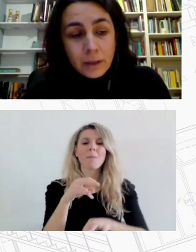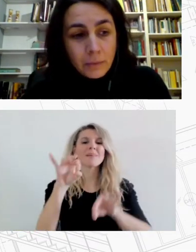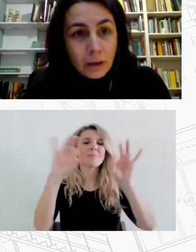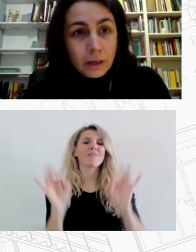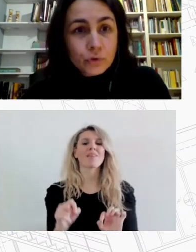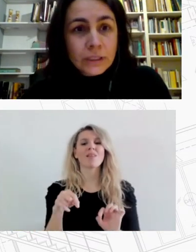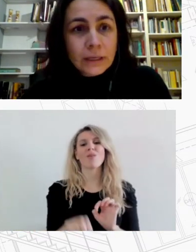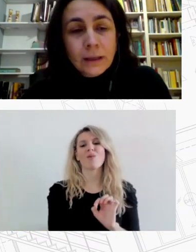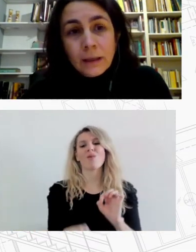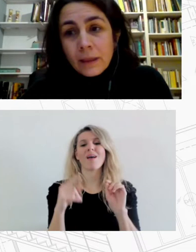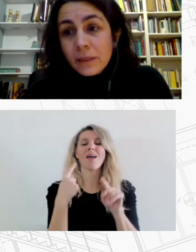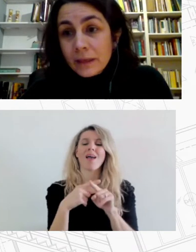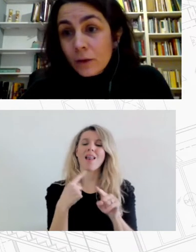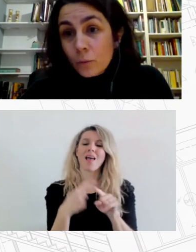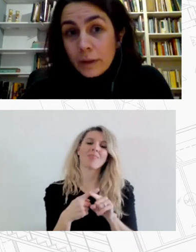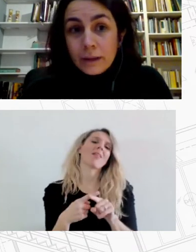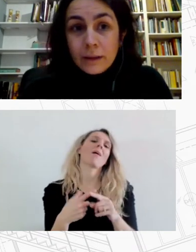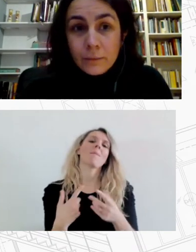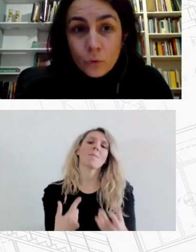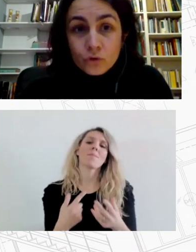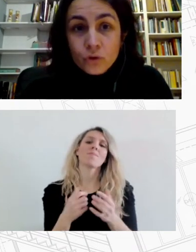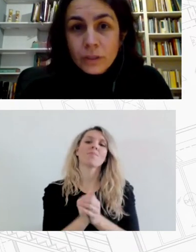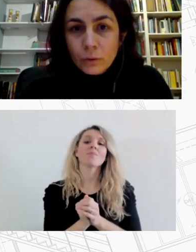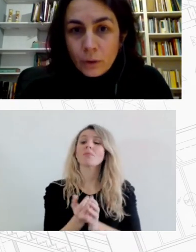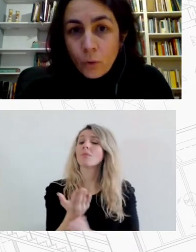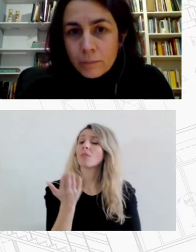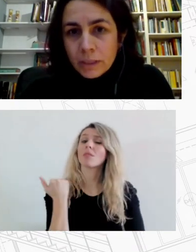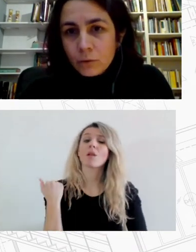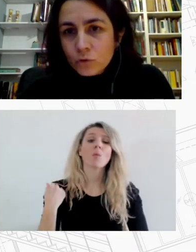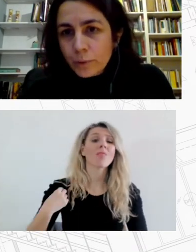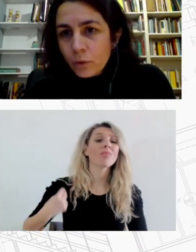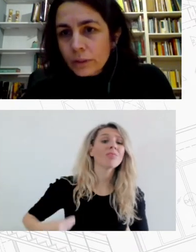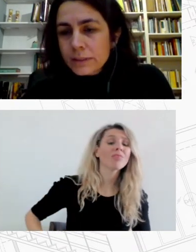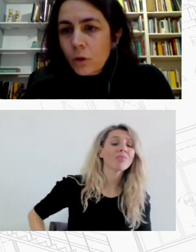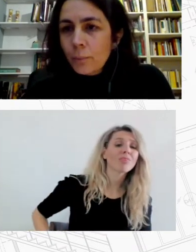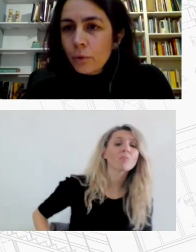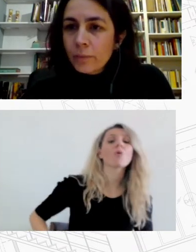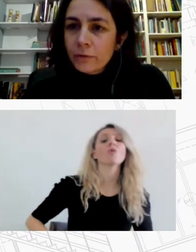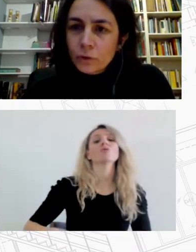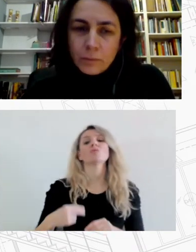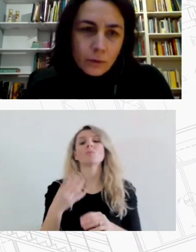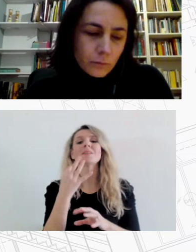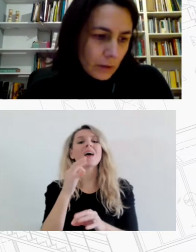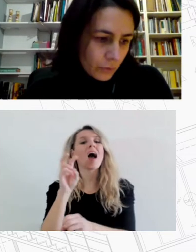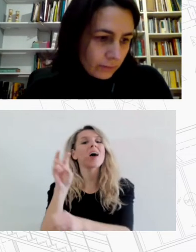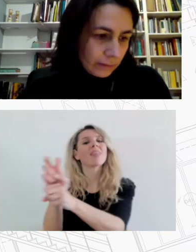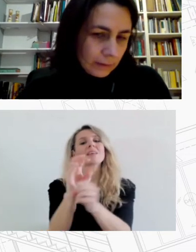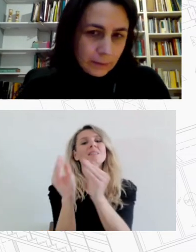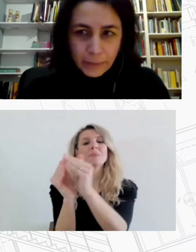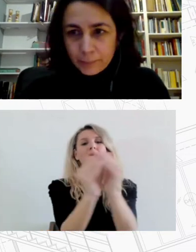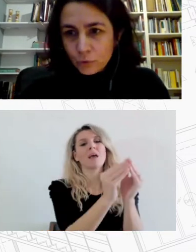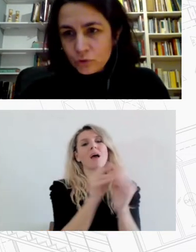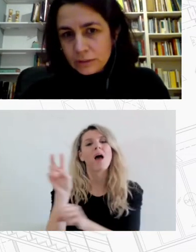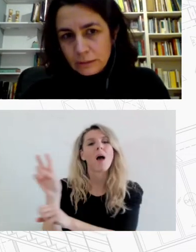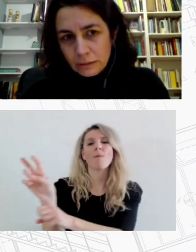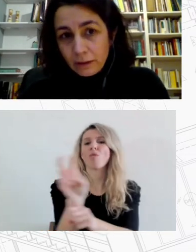Ελλάδα μια μεγάλη απουσία δεν έχουμε δημόσιο, κοινωνικό ή μη κερδοσκοπικό οικιστικό απόθεμα αυτό είναι μάλλον μια μοναδική